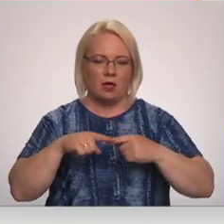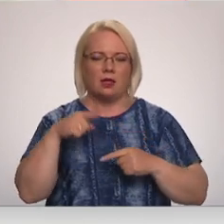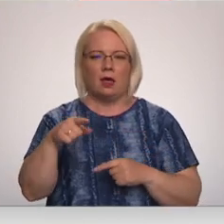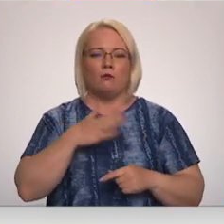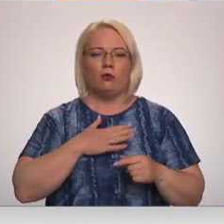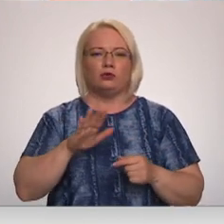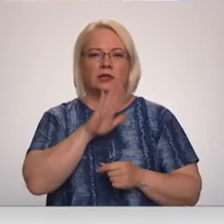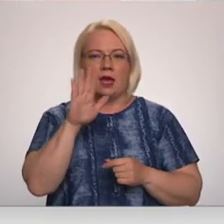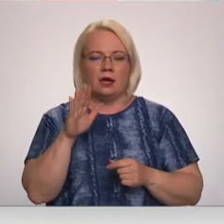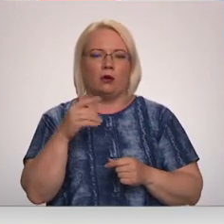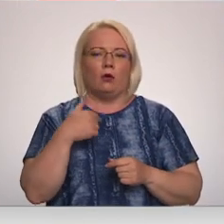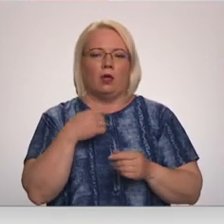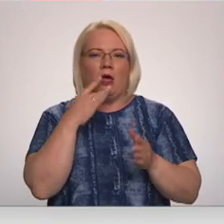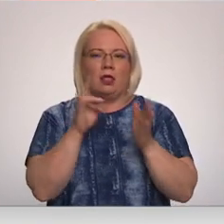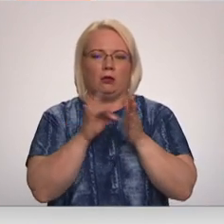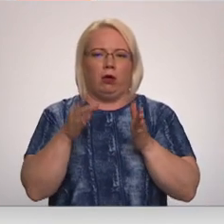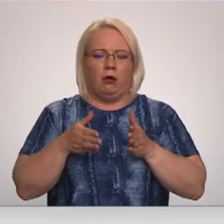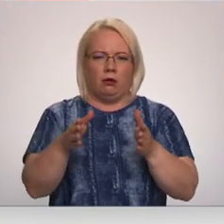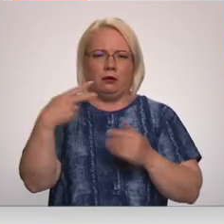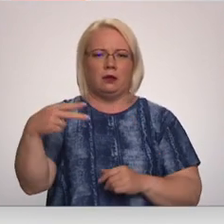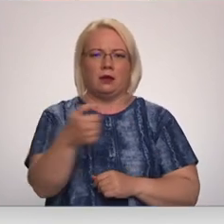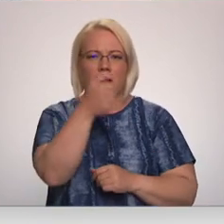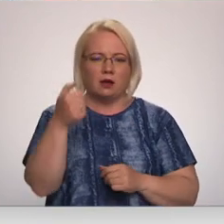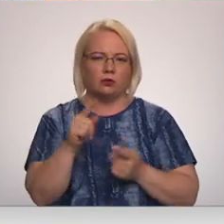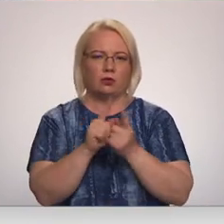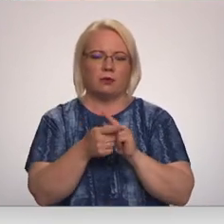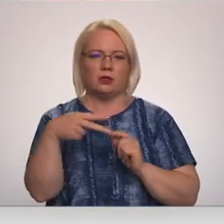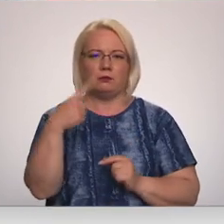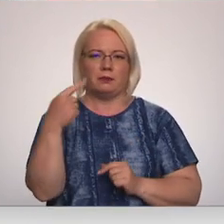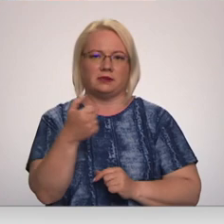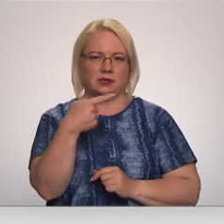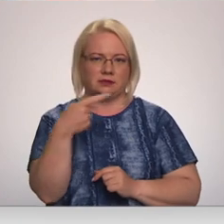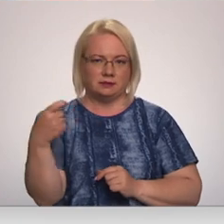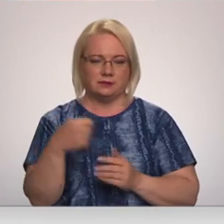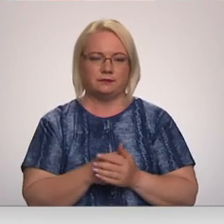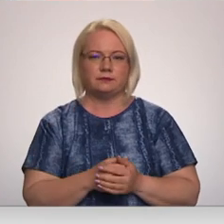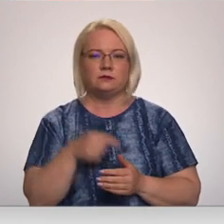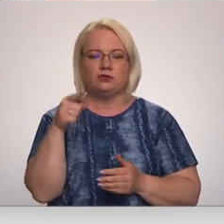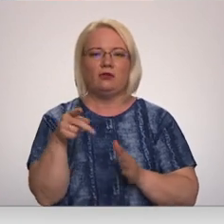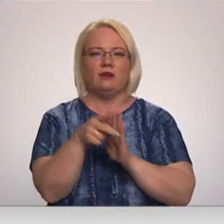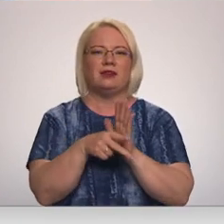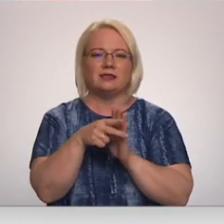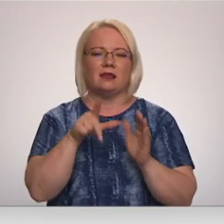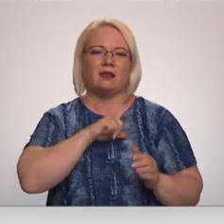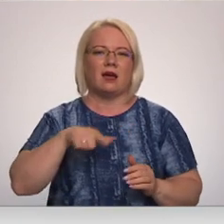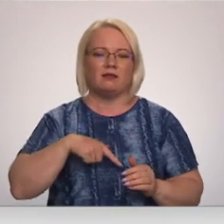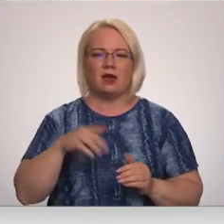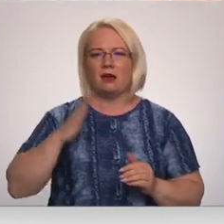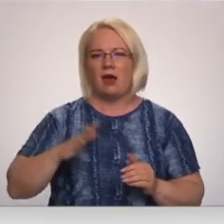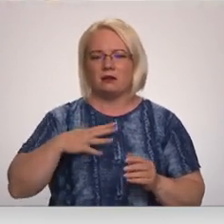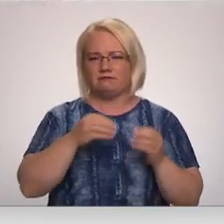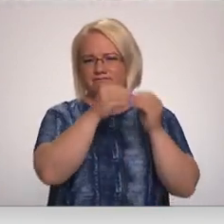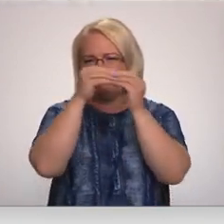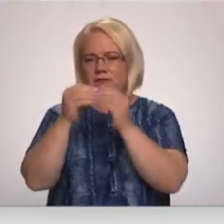elektrificētajās zelceļa līnijās 20. gadsimtu nomainījis 21. gadsimts. Šie vilcieni Latvijā gaidīti vairāk uz